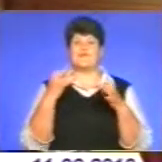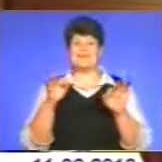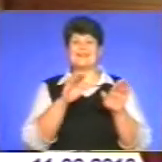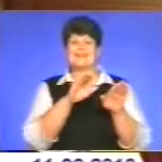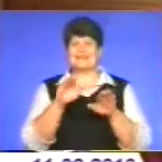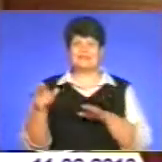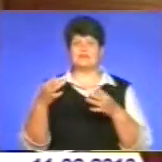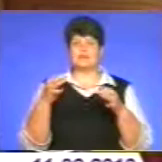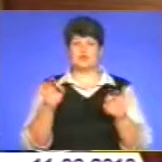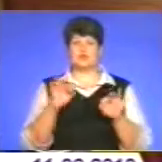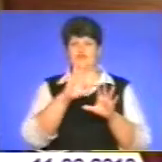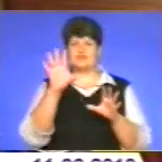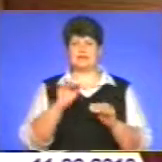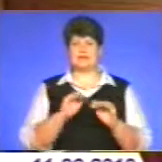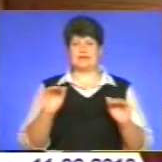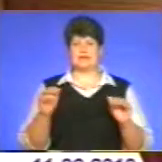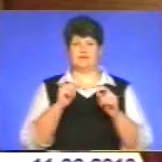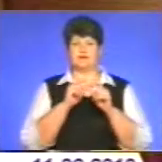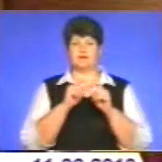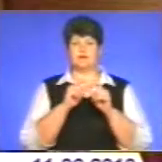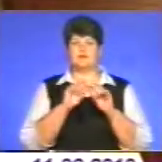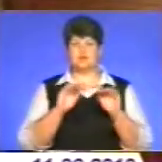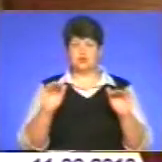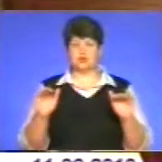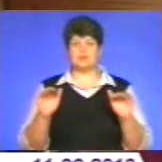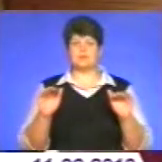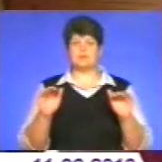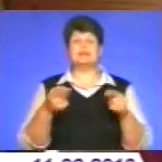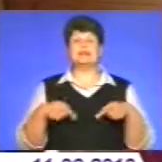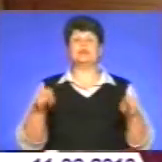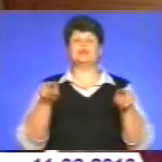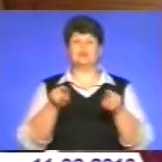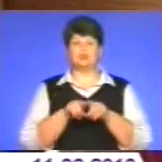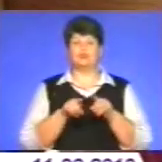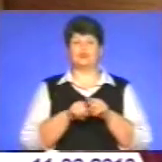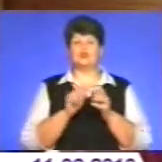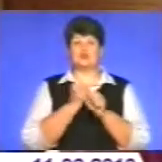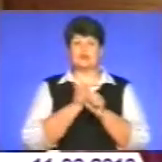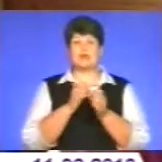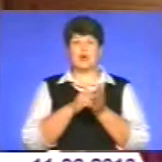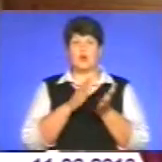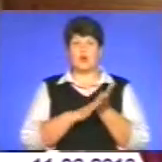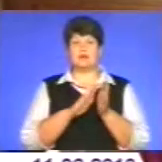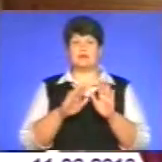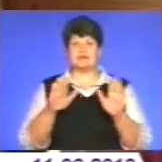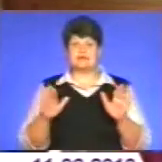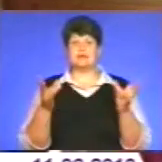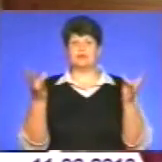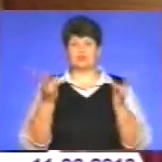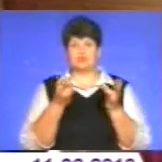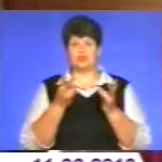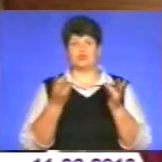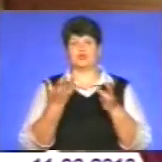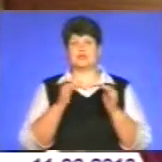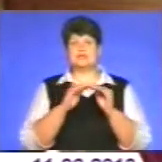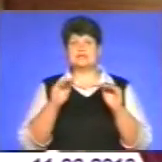доступ всіх дітей до дошкільної освіти. І окрім того, звичайно, такий своєрідний облік зробити дітей, які потребують дошкільних закладів.